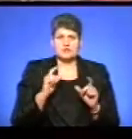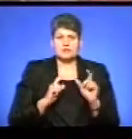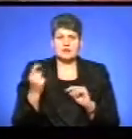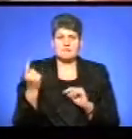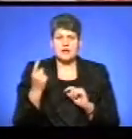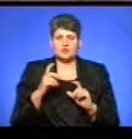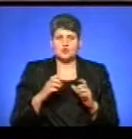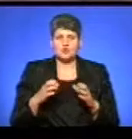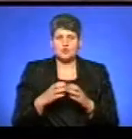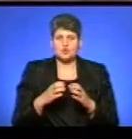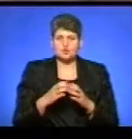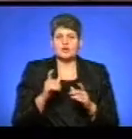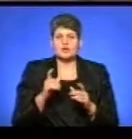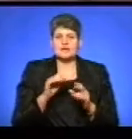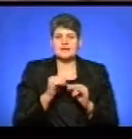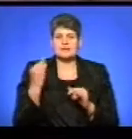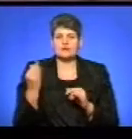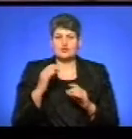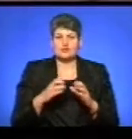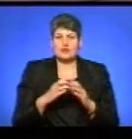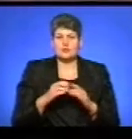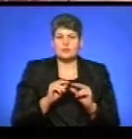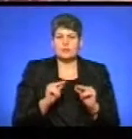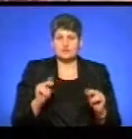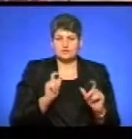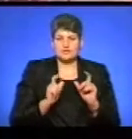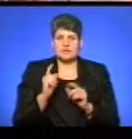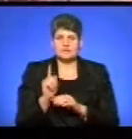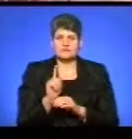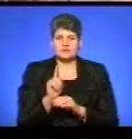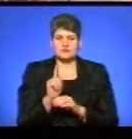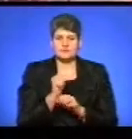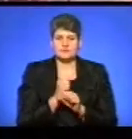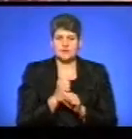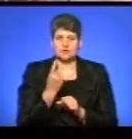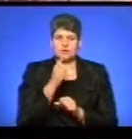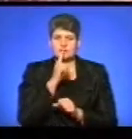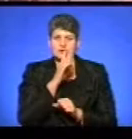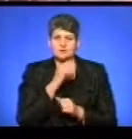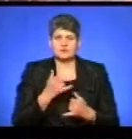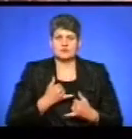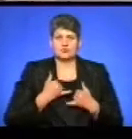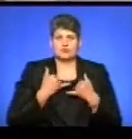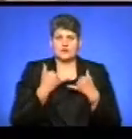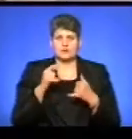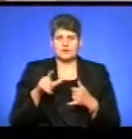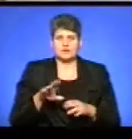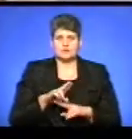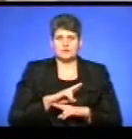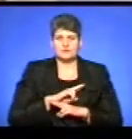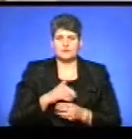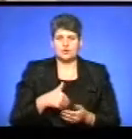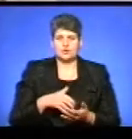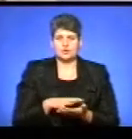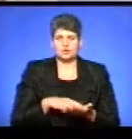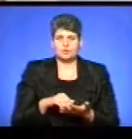курсу історичного факультету педу університету запалили свічки та хвилиною мовчання вшанували жерту Голодомору. Богдан